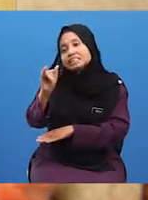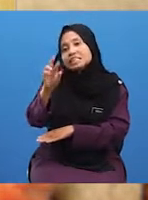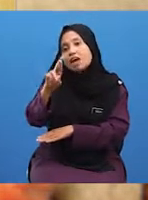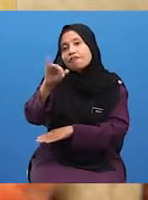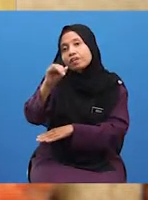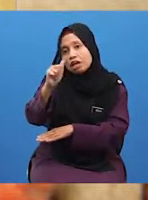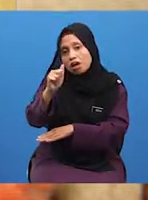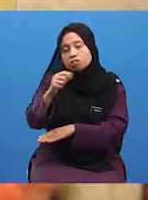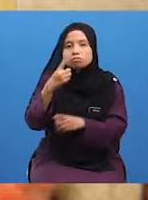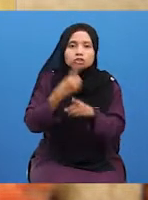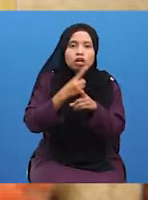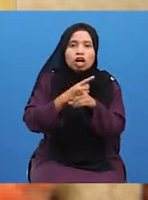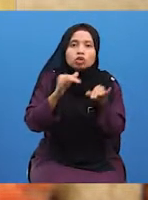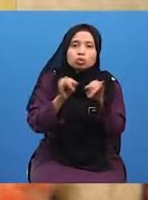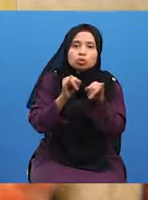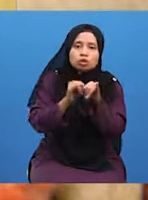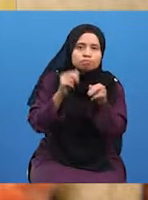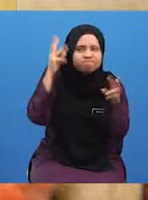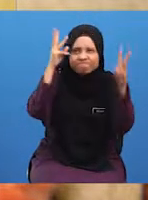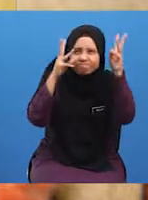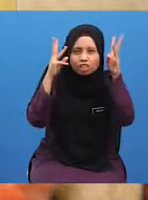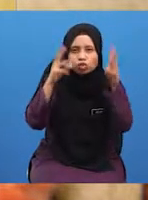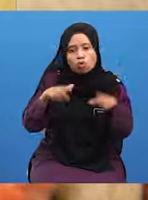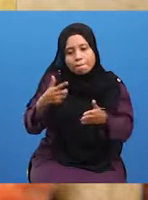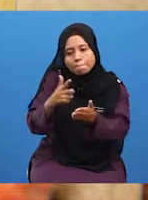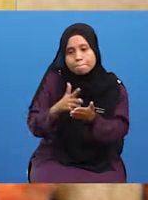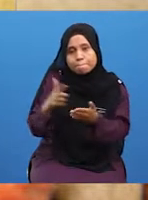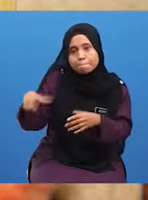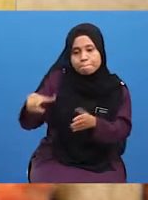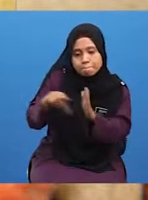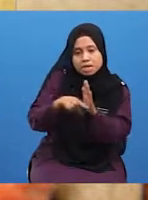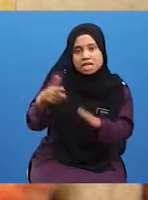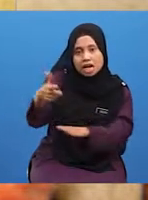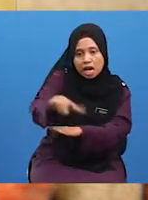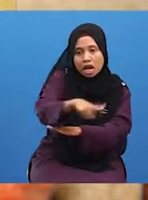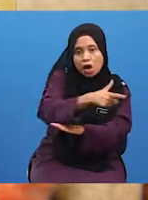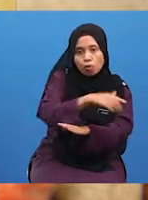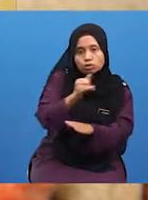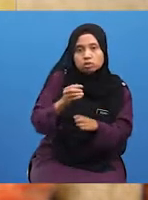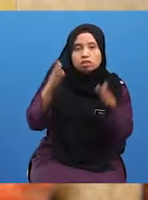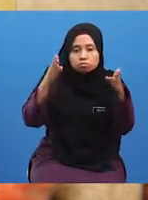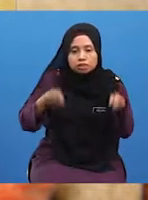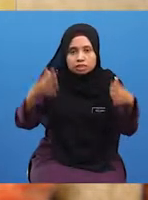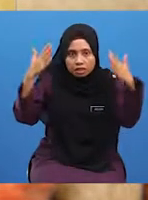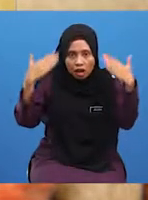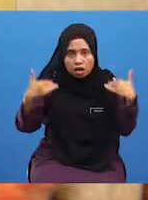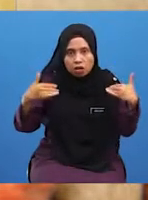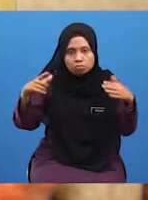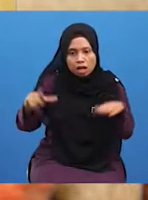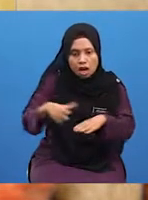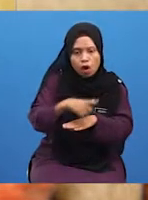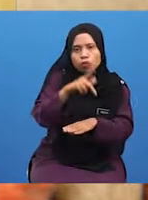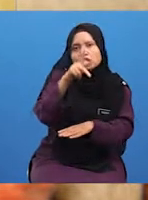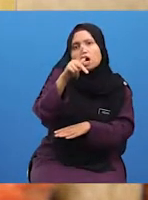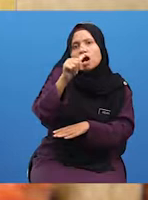Beliau turut membetulkan kekeliruan pelaut berbangsa Arab yang menganggap Laut